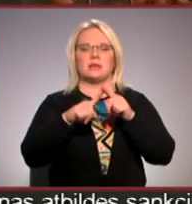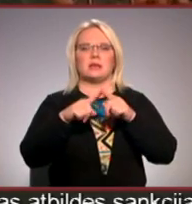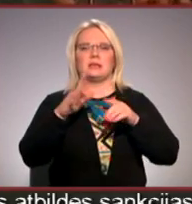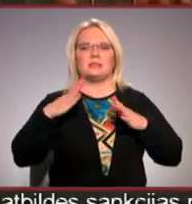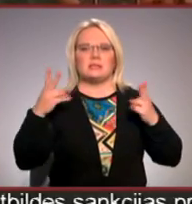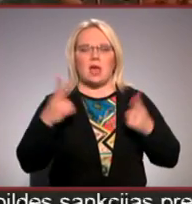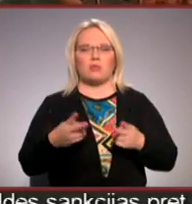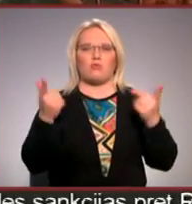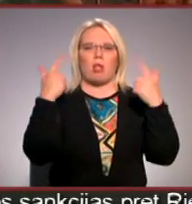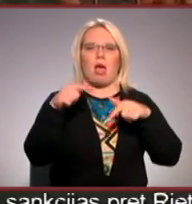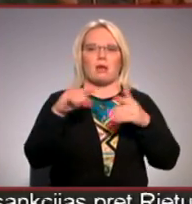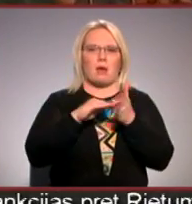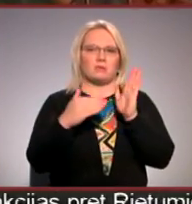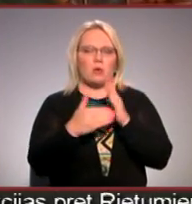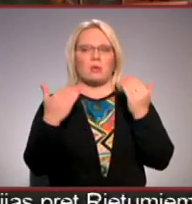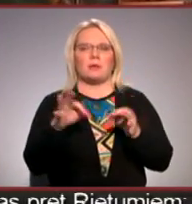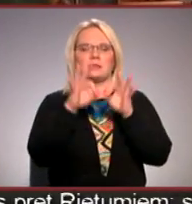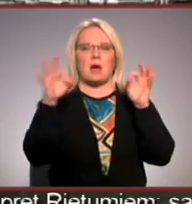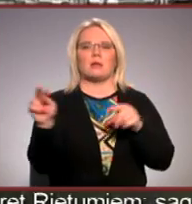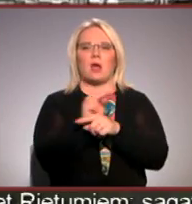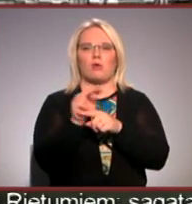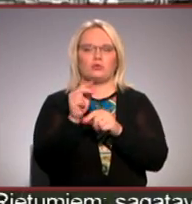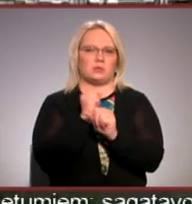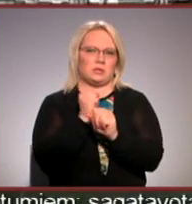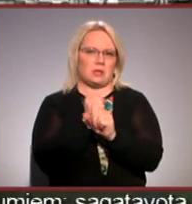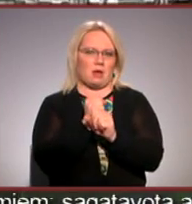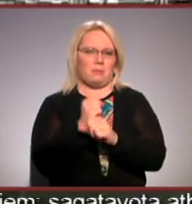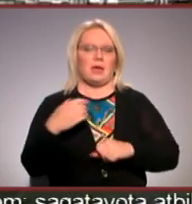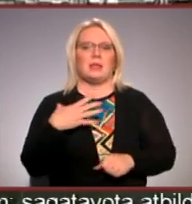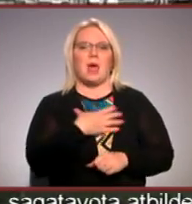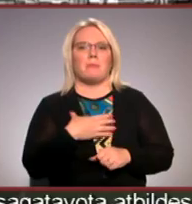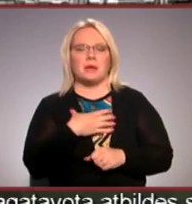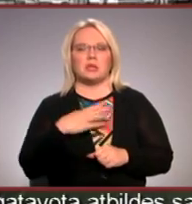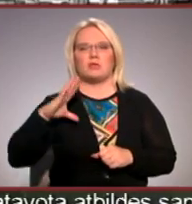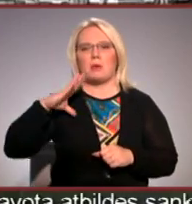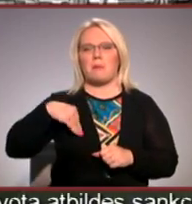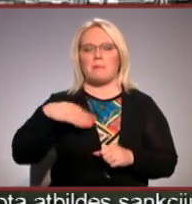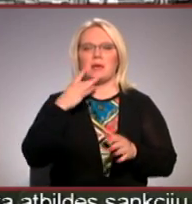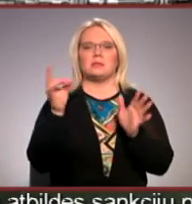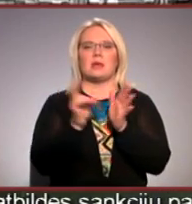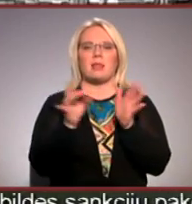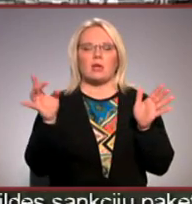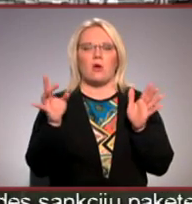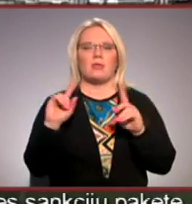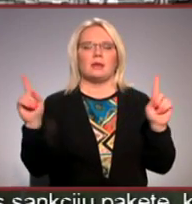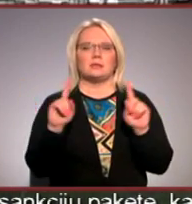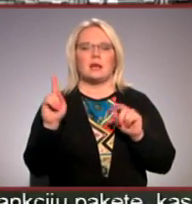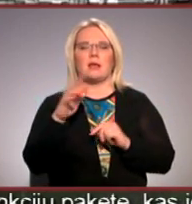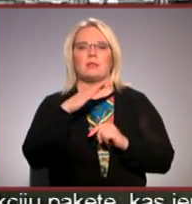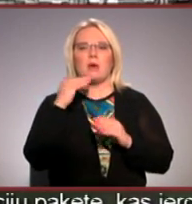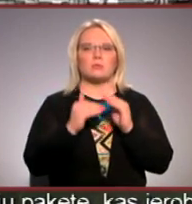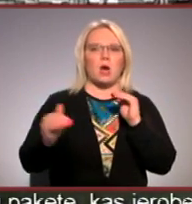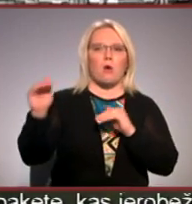tāpēc tagad uzsākti vērienīgi rekonstrukcijas darbi. Nepieciešamība pēc elektroenerģijas ir daudz